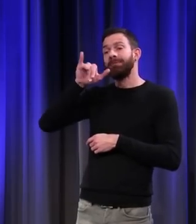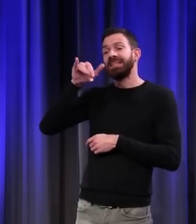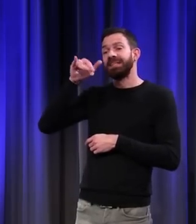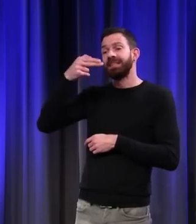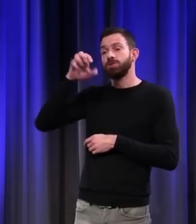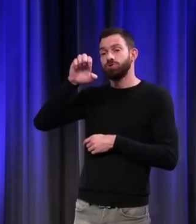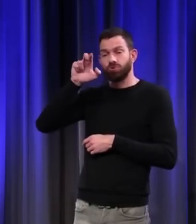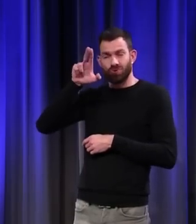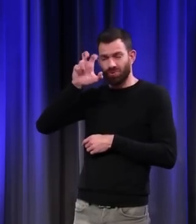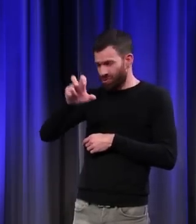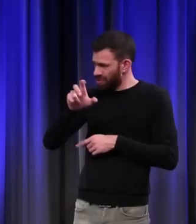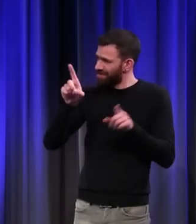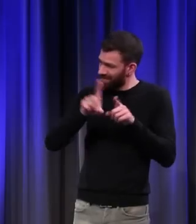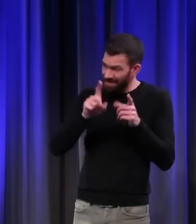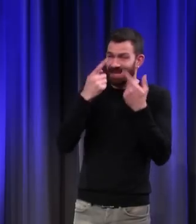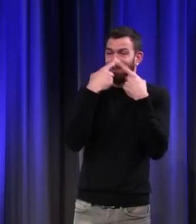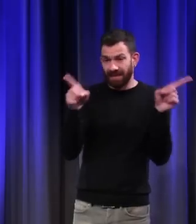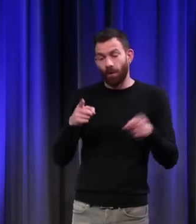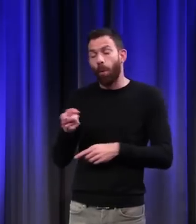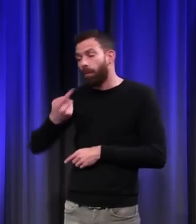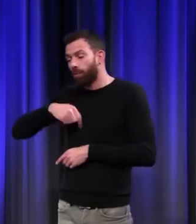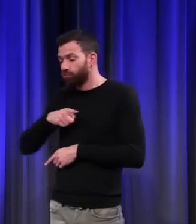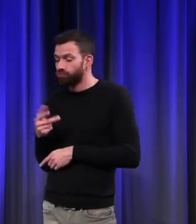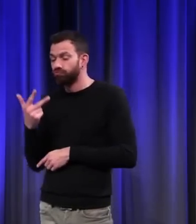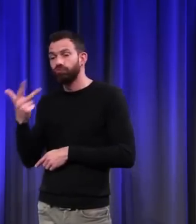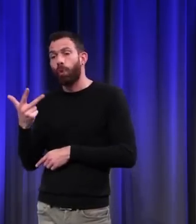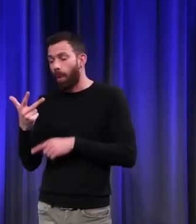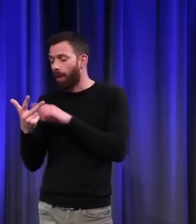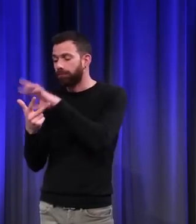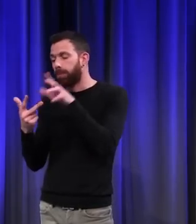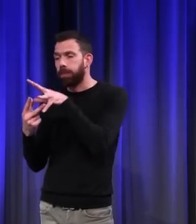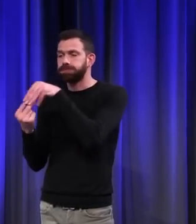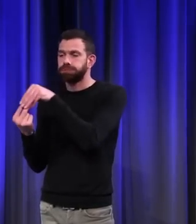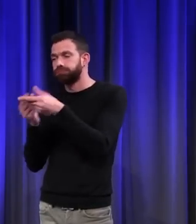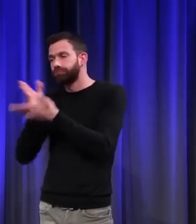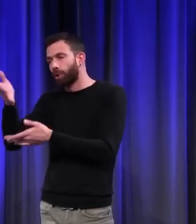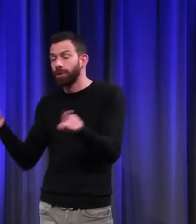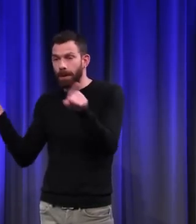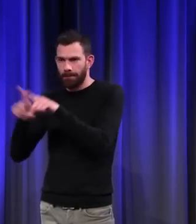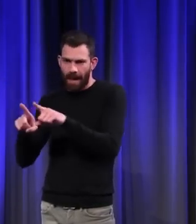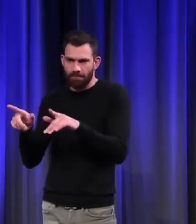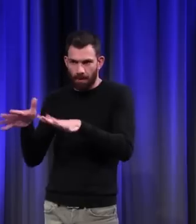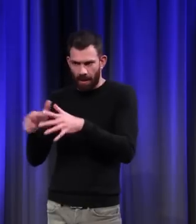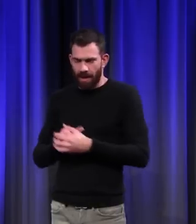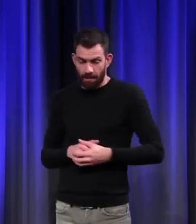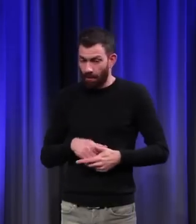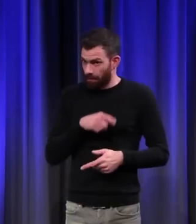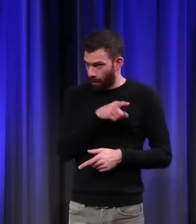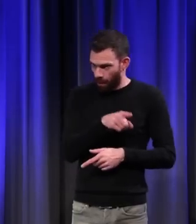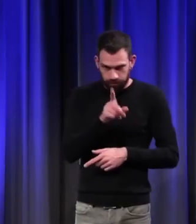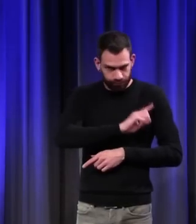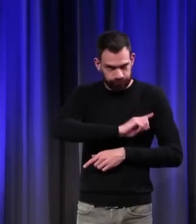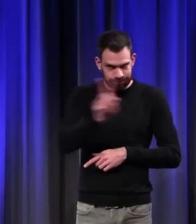aurait tendance à faire des synonymes de ces trois mots, clair, brillant, lumineux, oui, c à peu près pareil. Pas du tout pour la